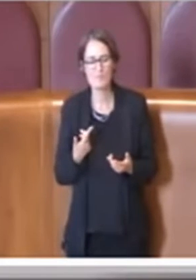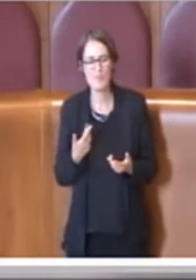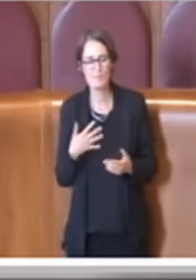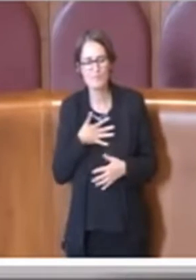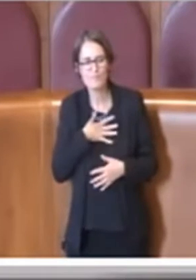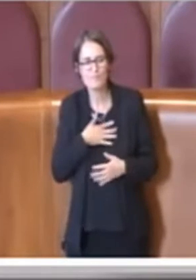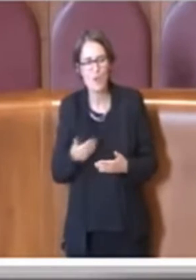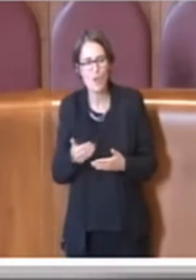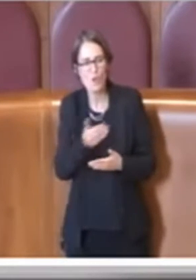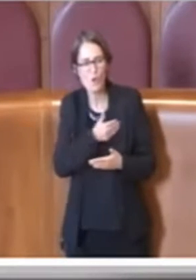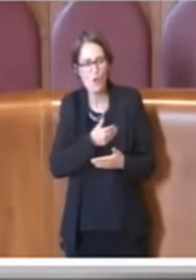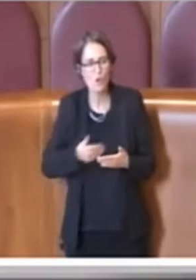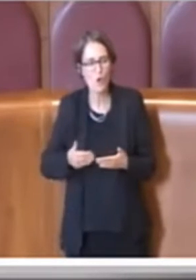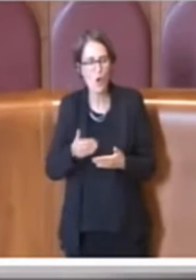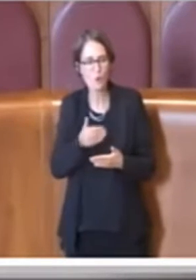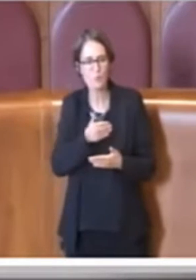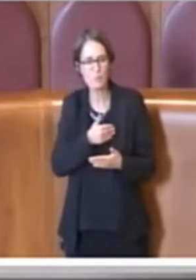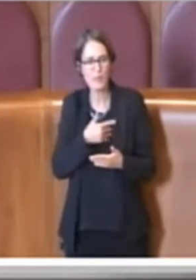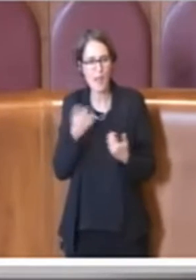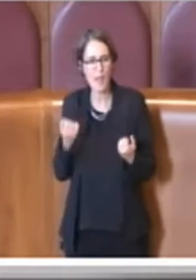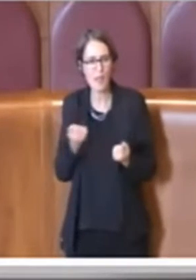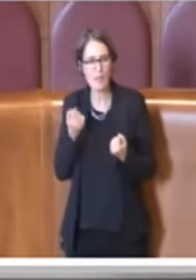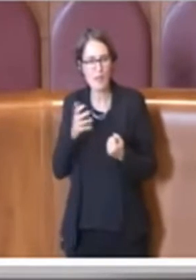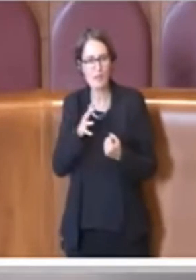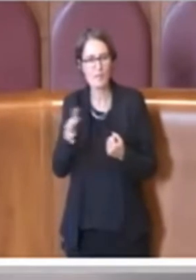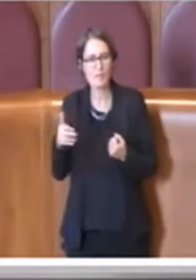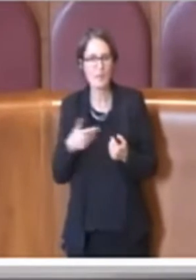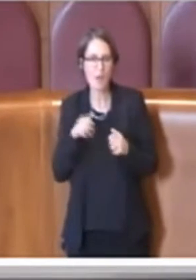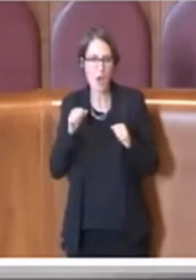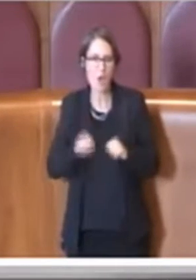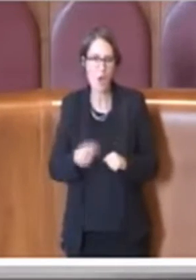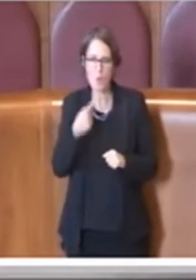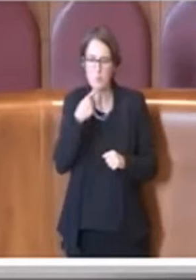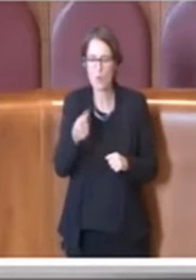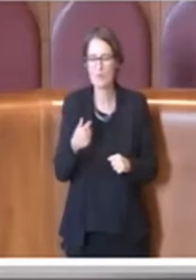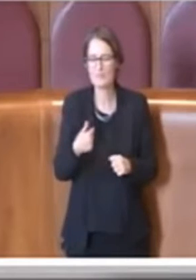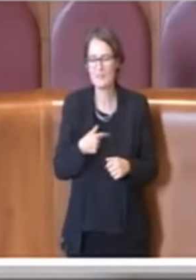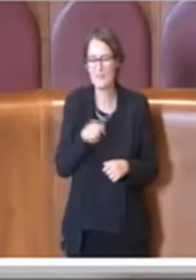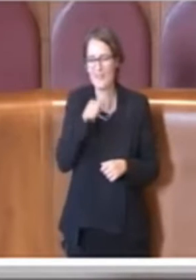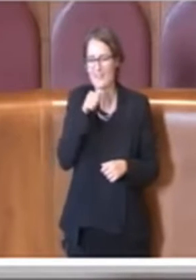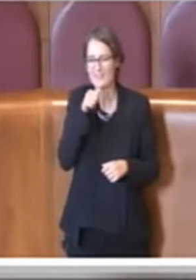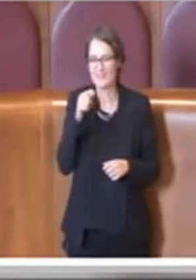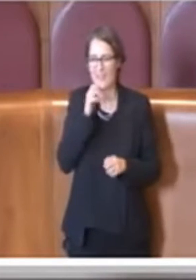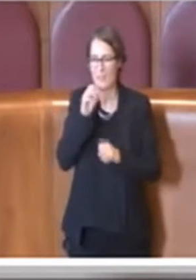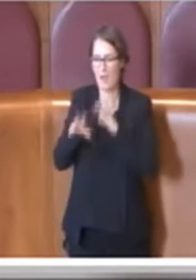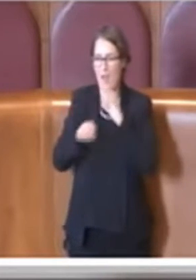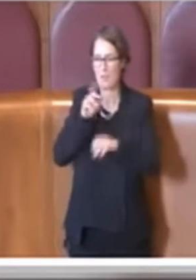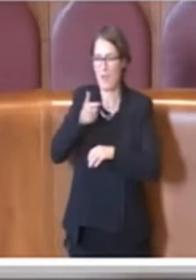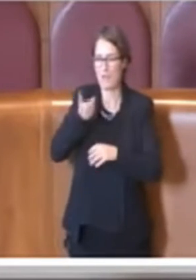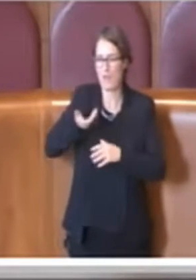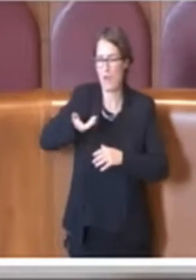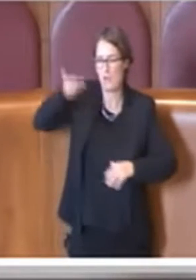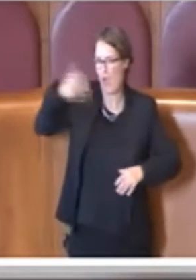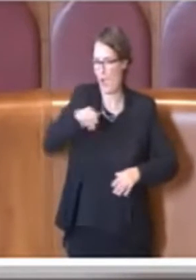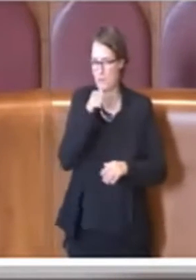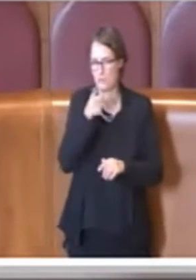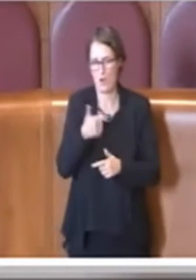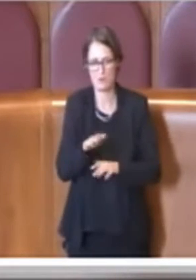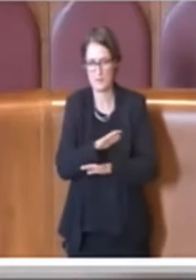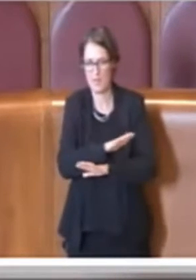tono di voce moderato, non come di solito ci avete abituato a fare in questa aula,